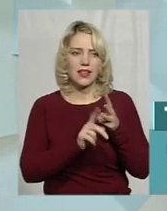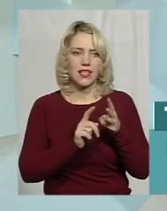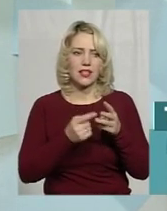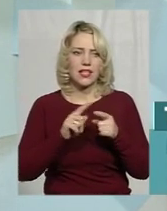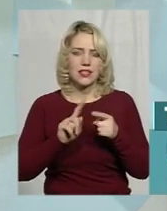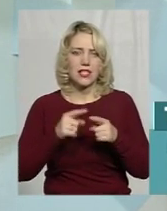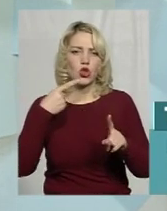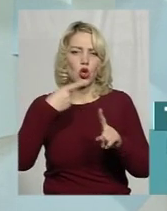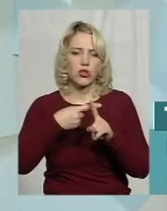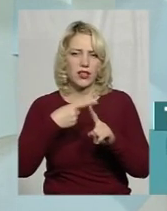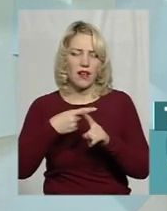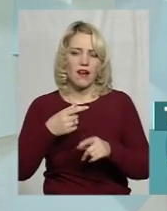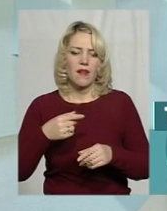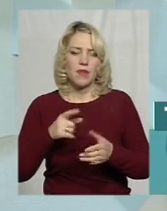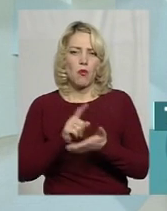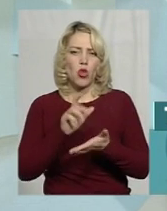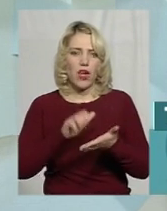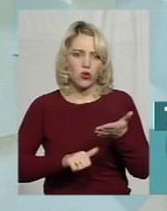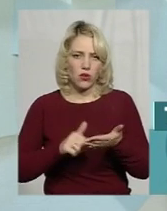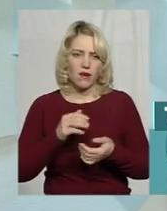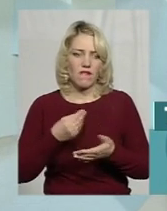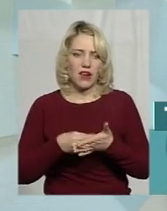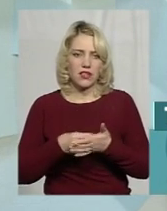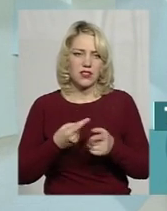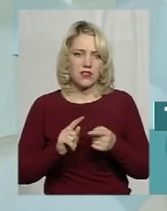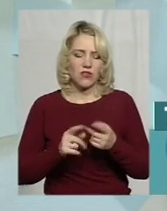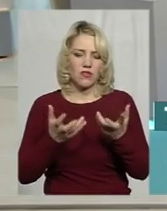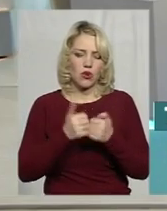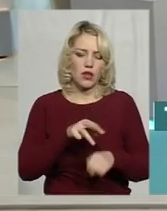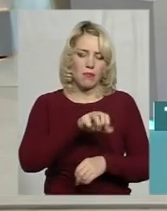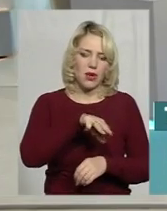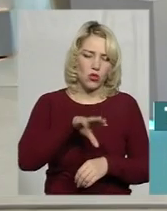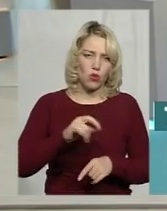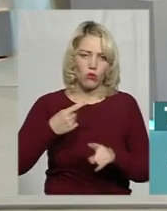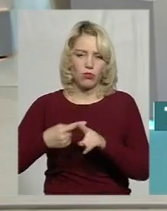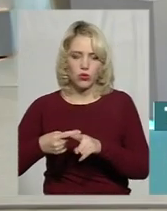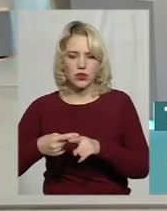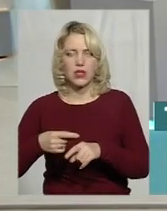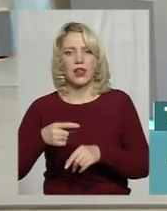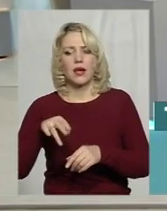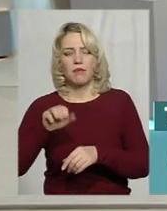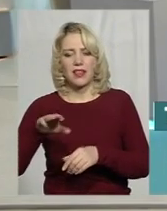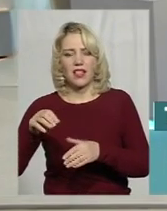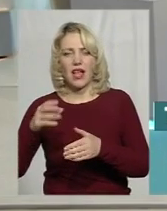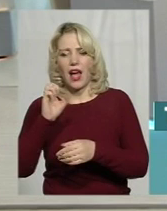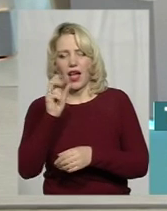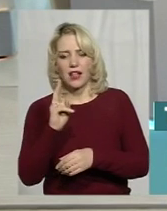вартість. Податок на додану вартість облікувується наступним чином. Митна вартість плюс мету – 10% і плюс акциз.